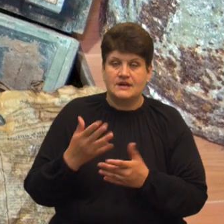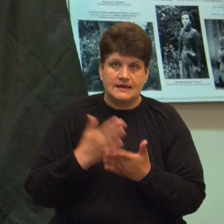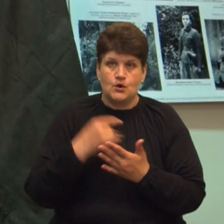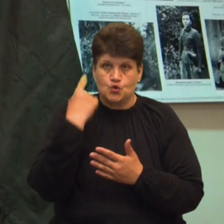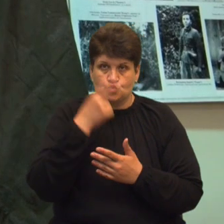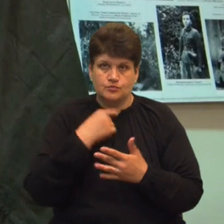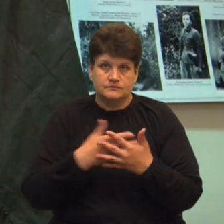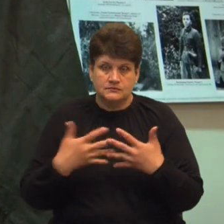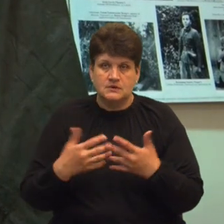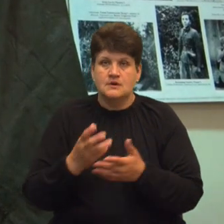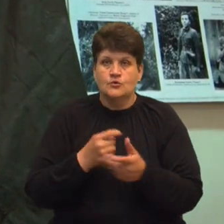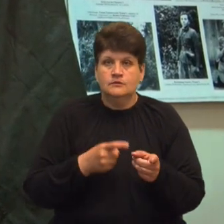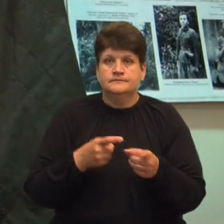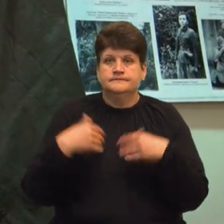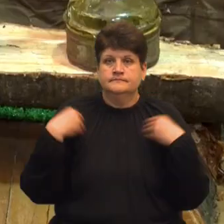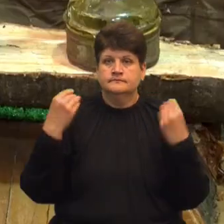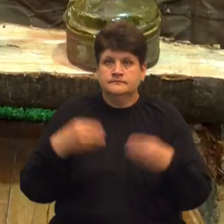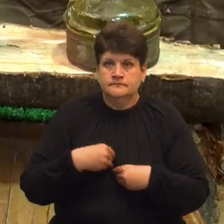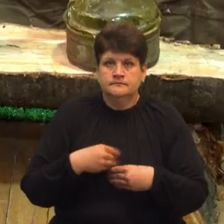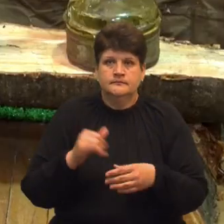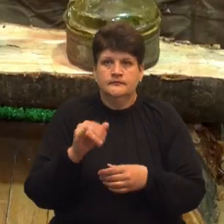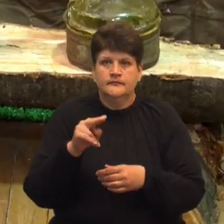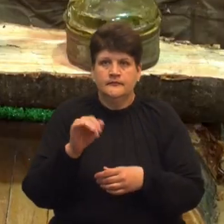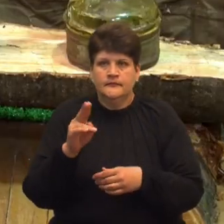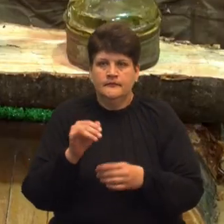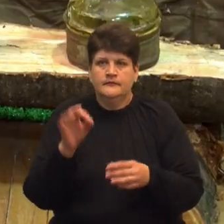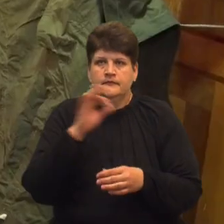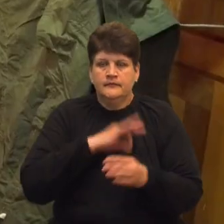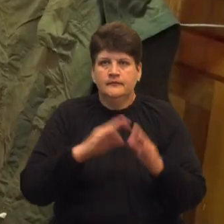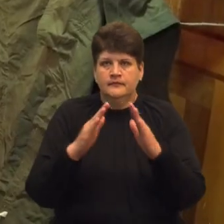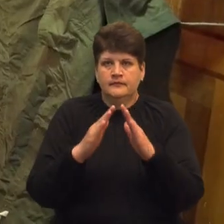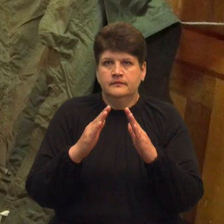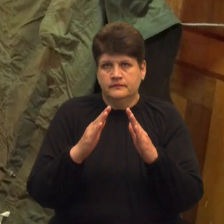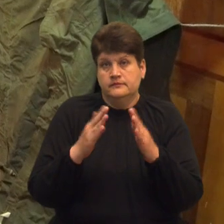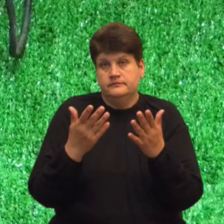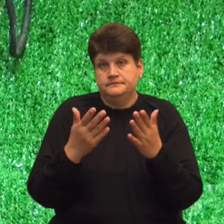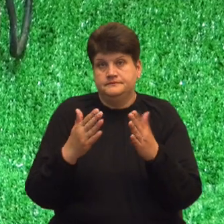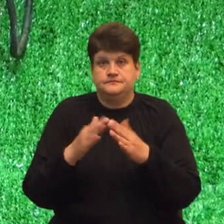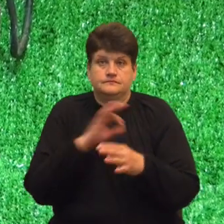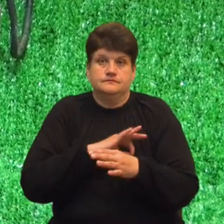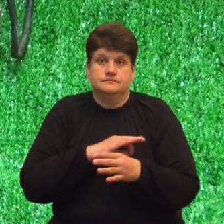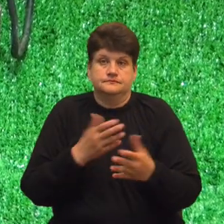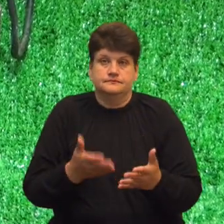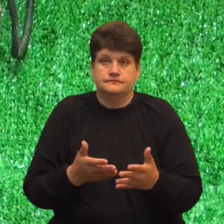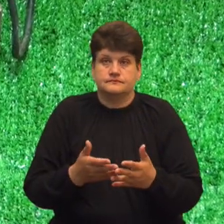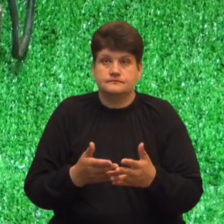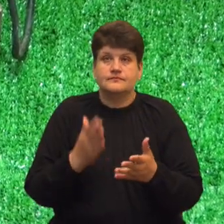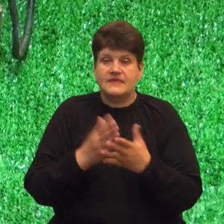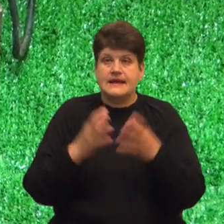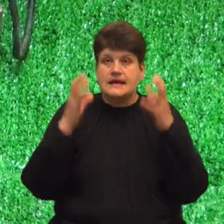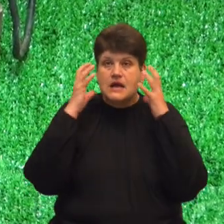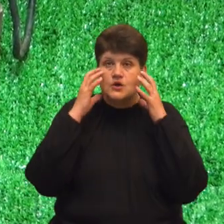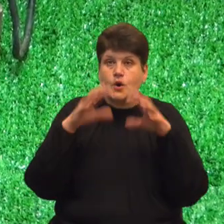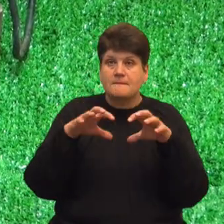– це набої, плащ палатки та те, що опівці використовували в побуті. Є радіоприймач, знаєте ні, у п'ятому